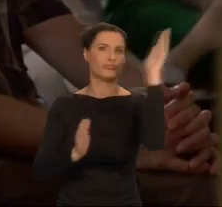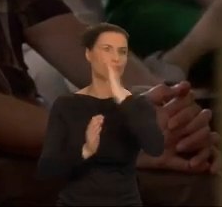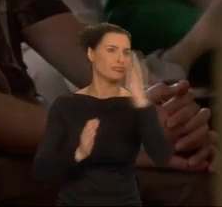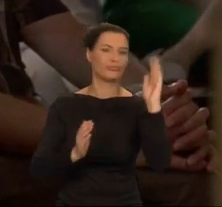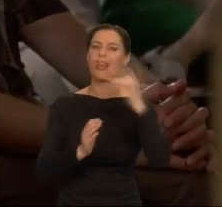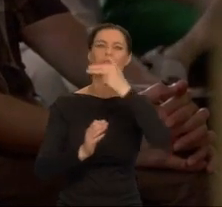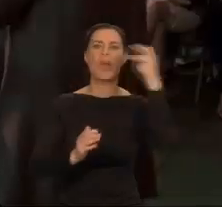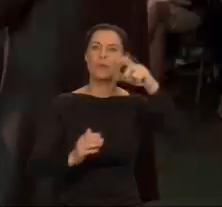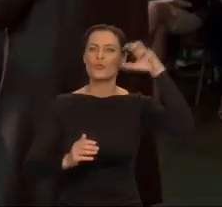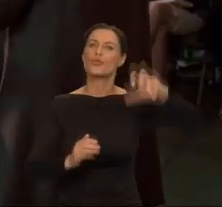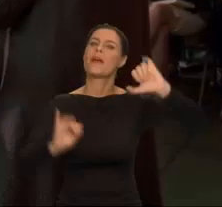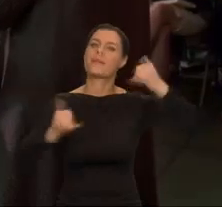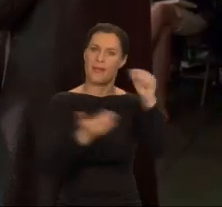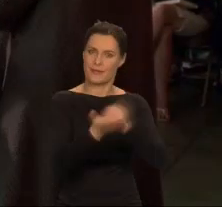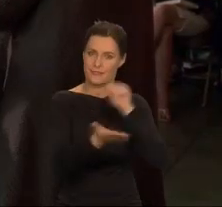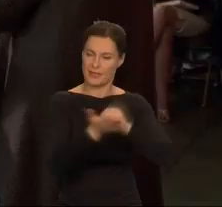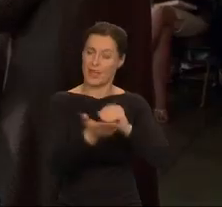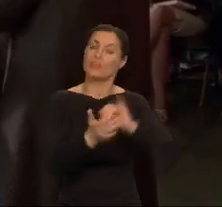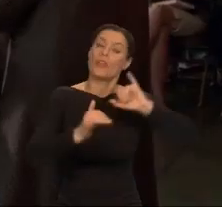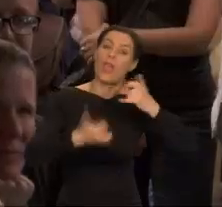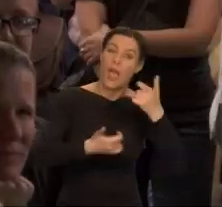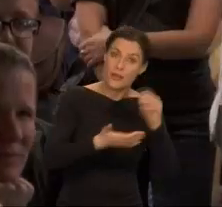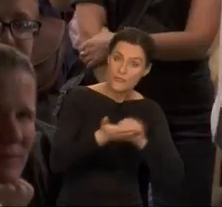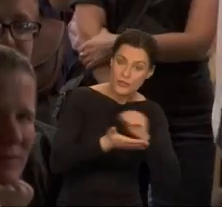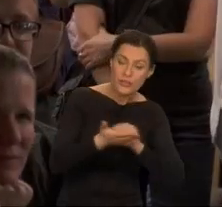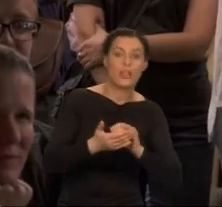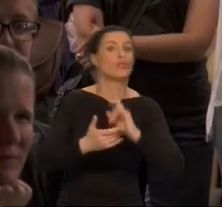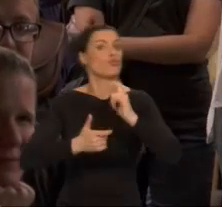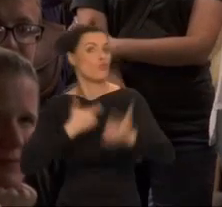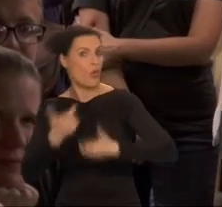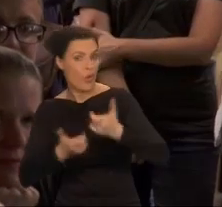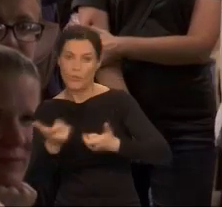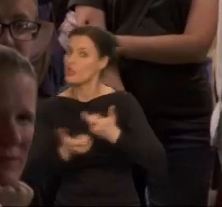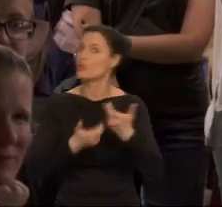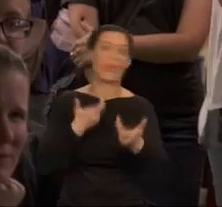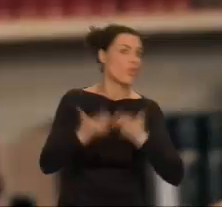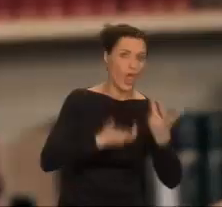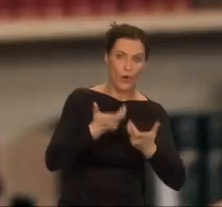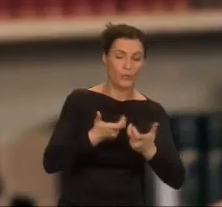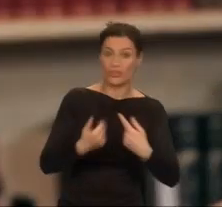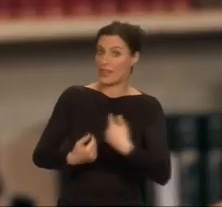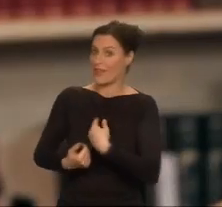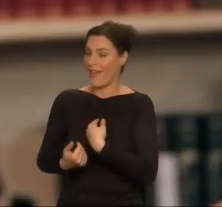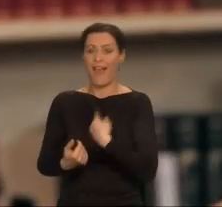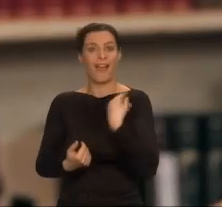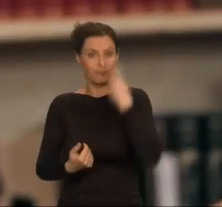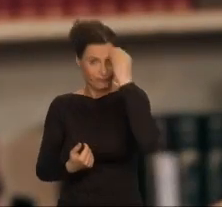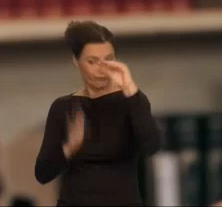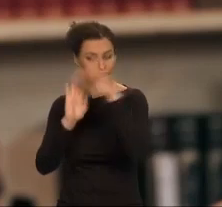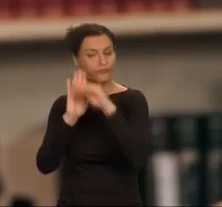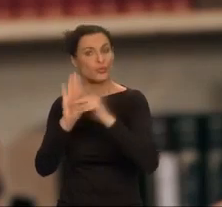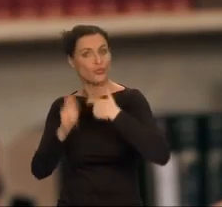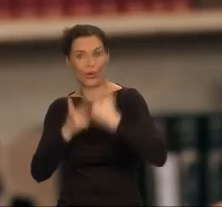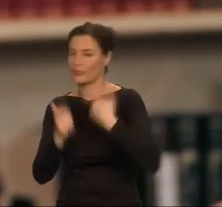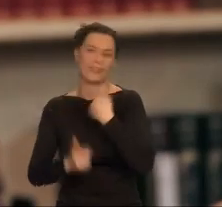Są pełne wskazówek, co robić, a czego unikać. Nie będę o tym mówiła, ponieważ odkryłam,